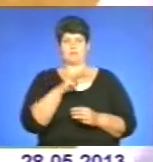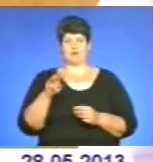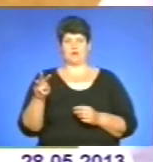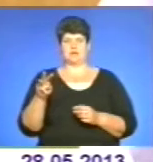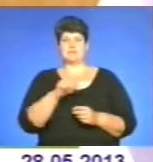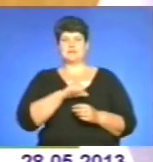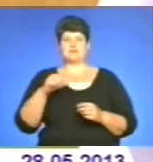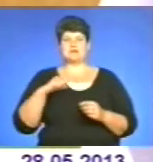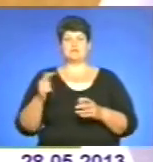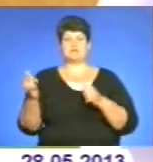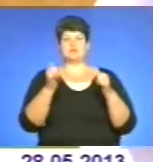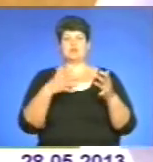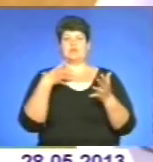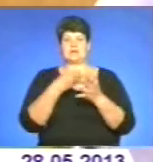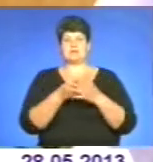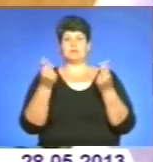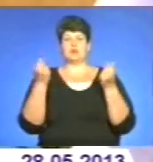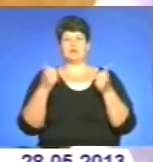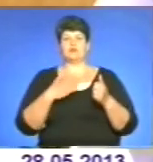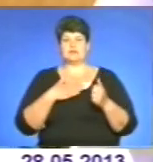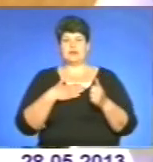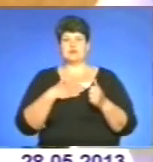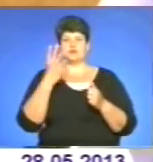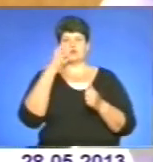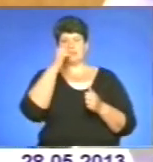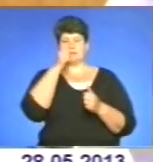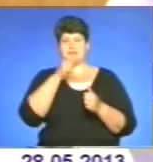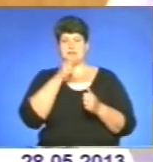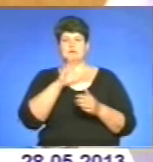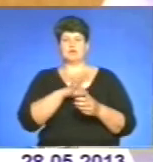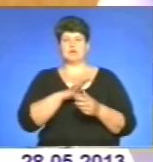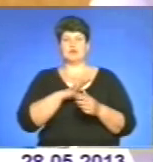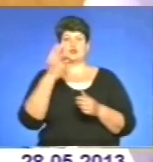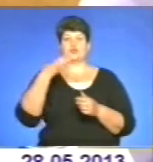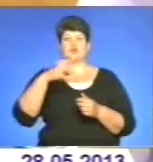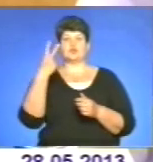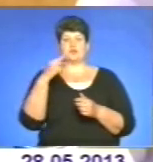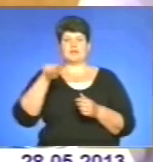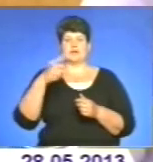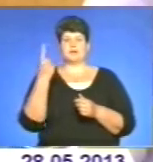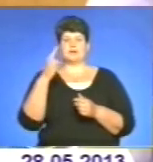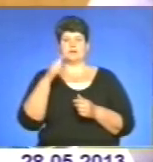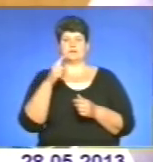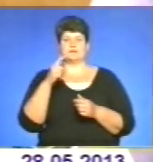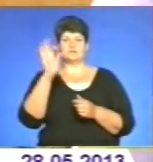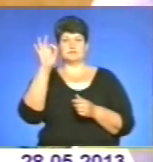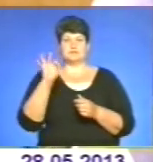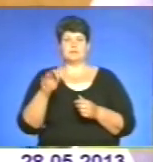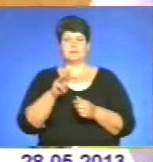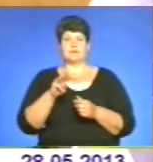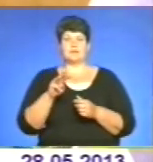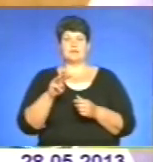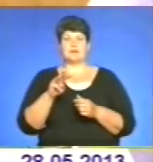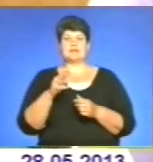Самозабезпеченість власними коштами в нас за 4 місяці склала 42,1 відсотка. І за квітень місяць